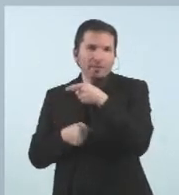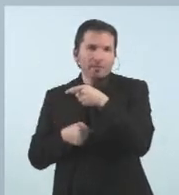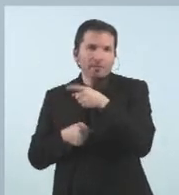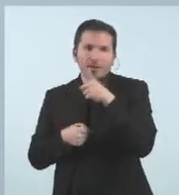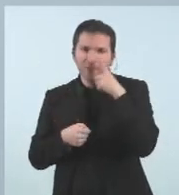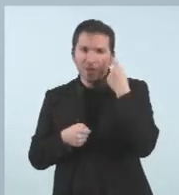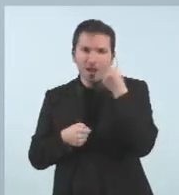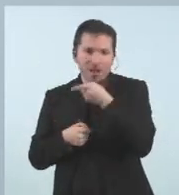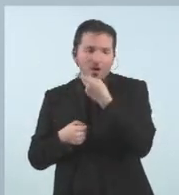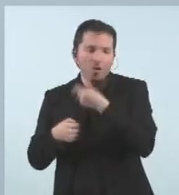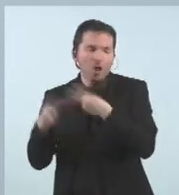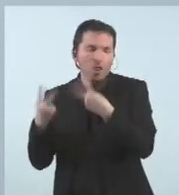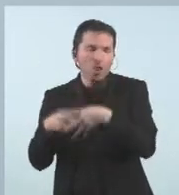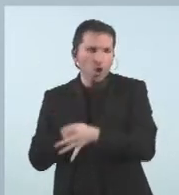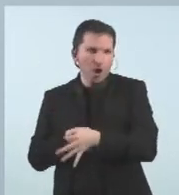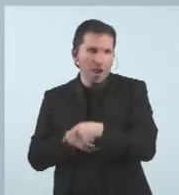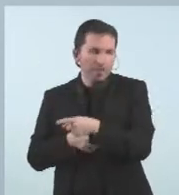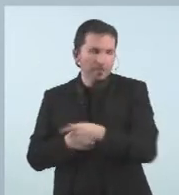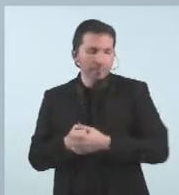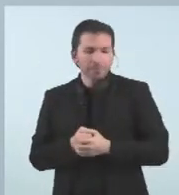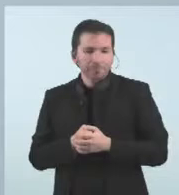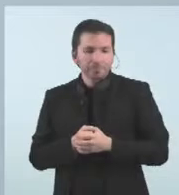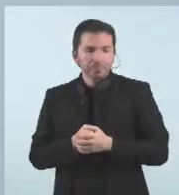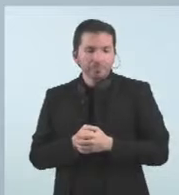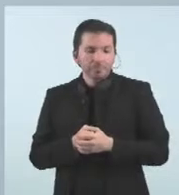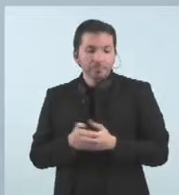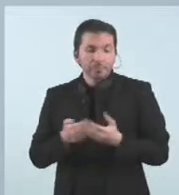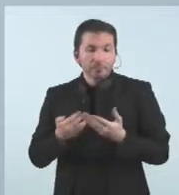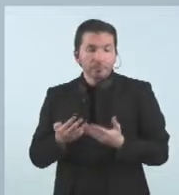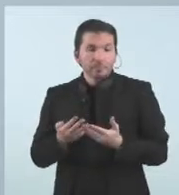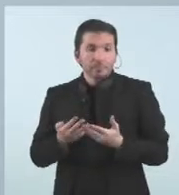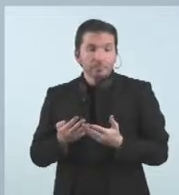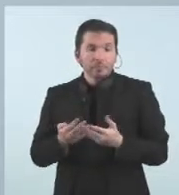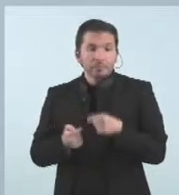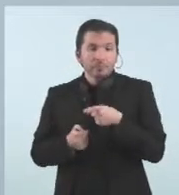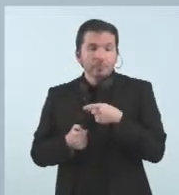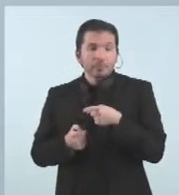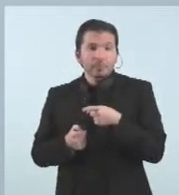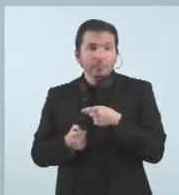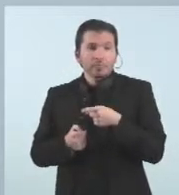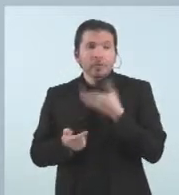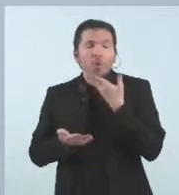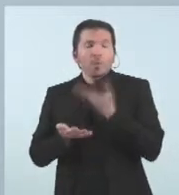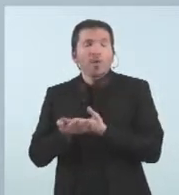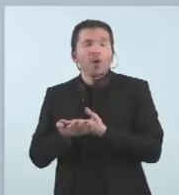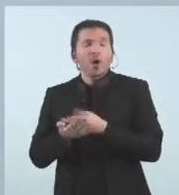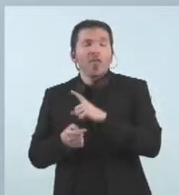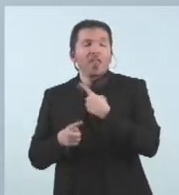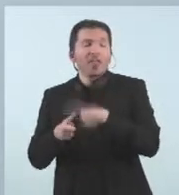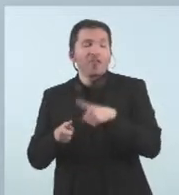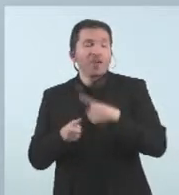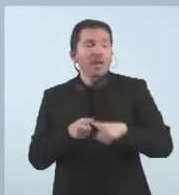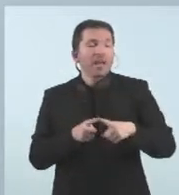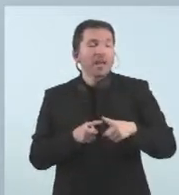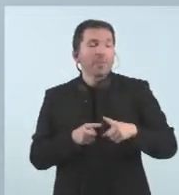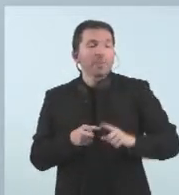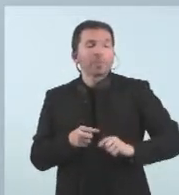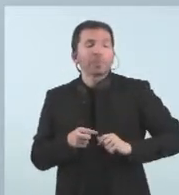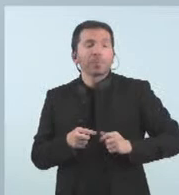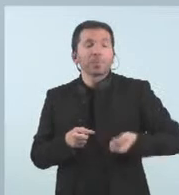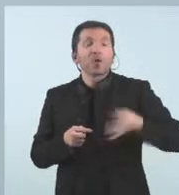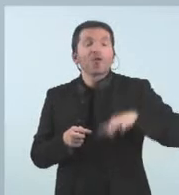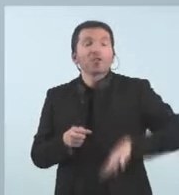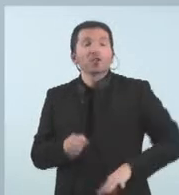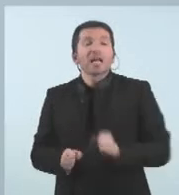de mobilitat com és de costum doncs ha demanat a molts professionals de treballar conjuntament doncs per facilitar aquesta